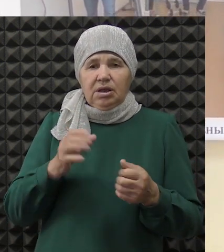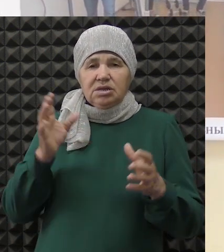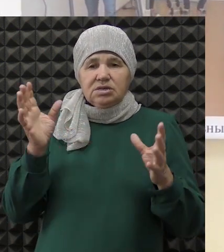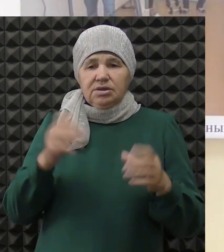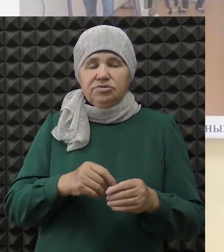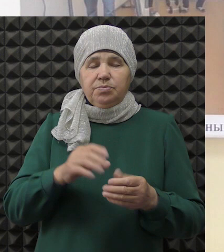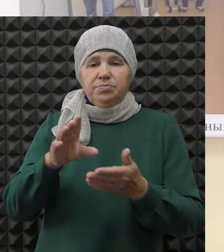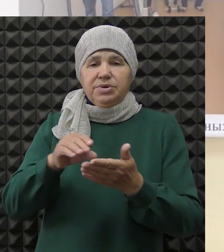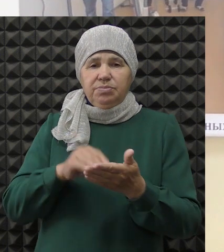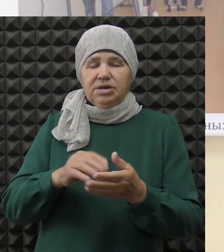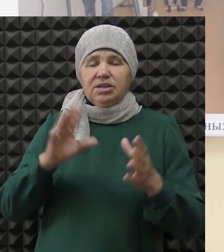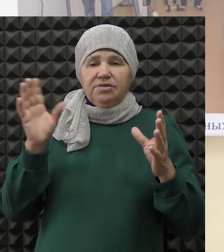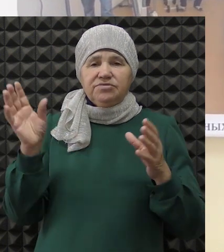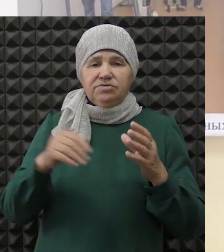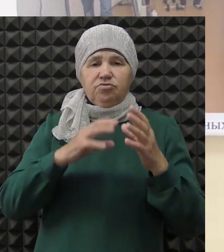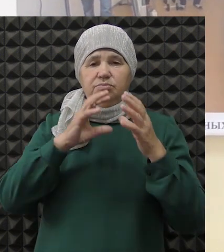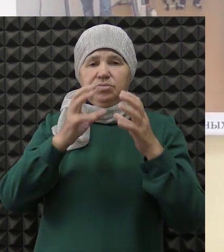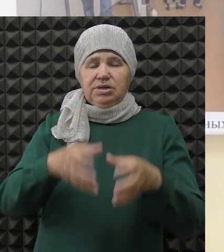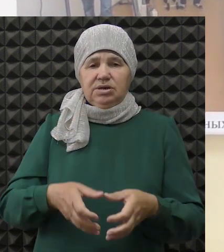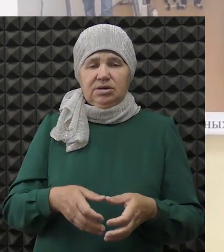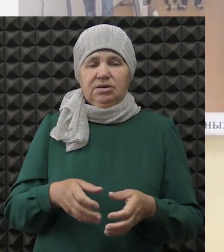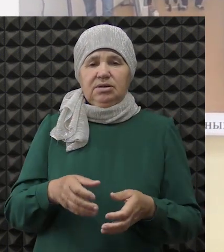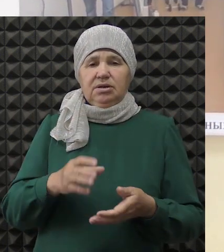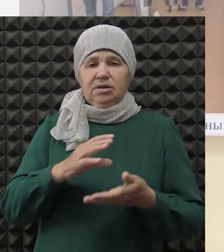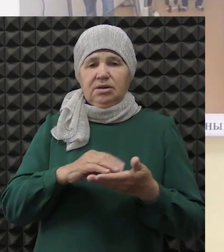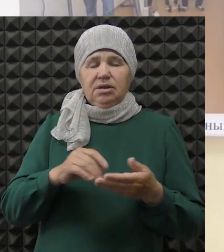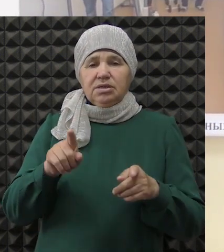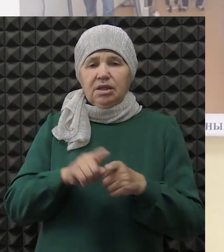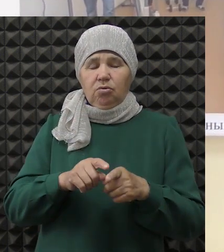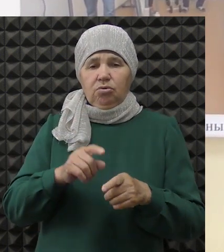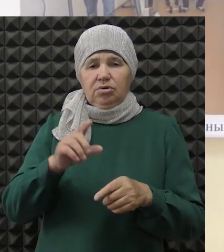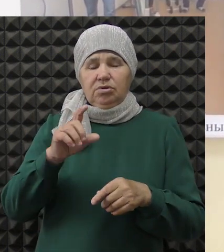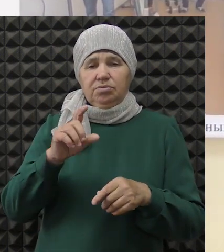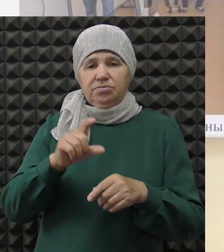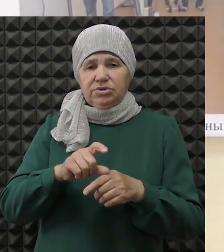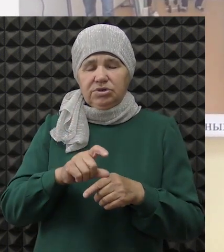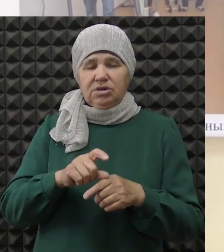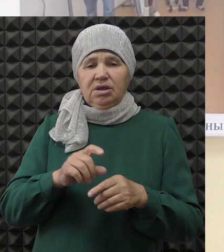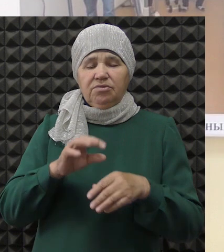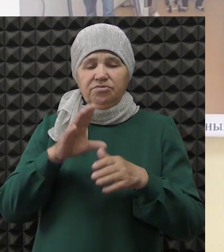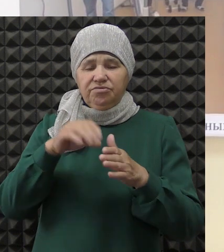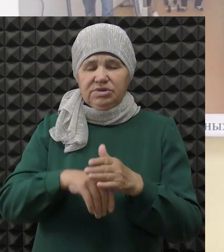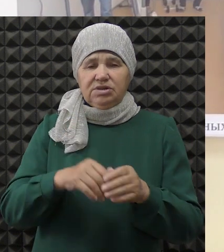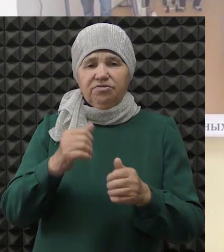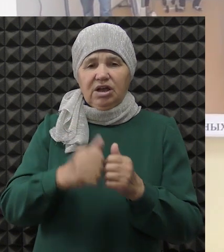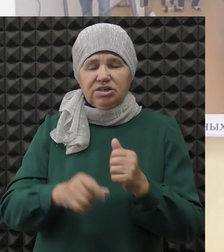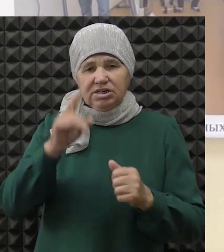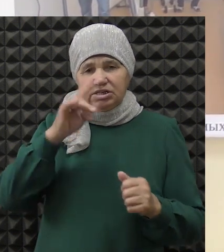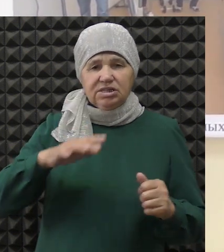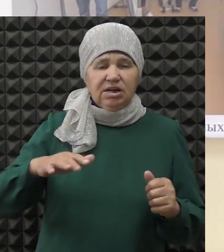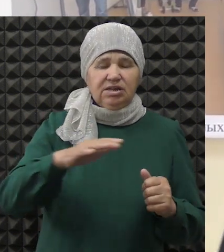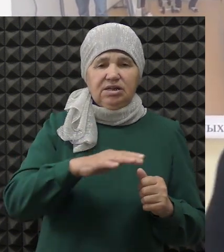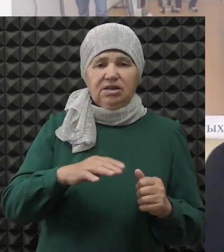мира, вот как люди могут, это такое заведение, надо ввести в каждой стране.